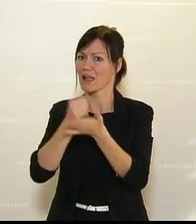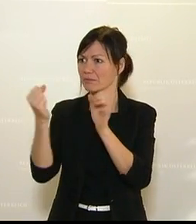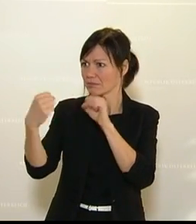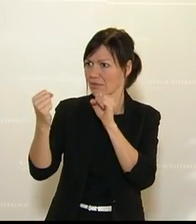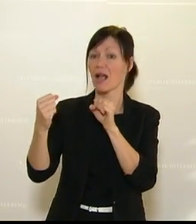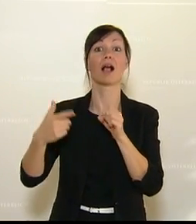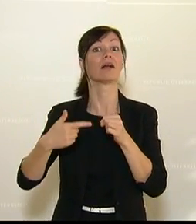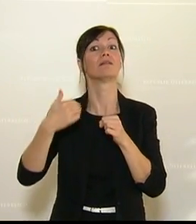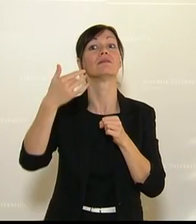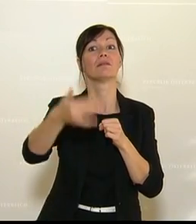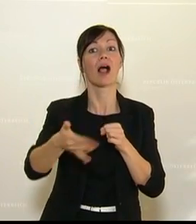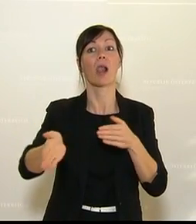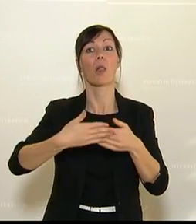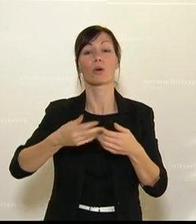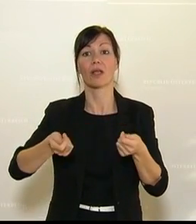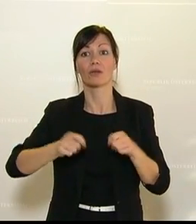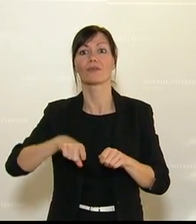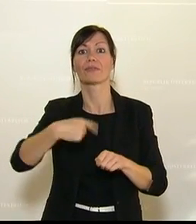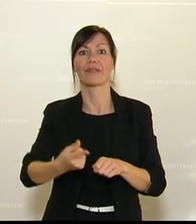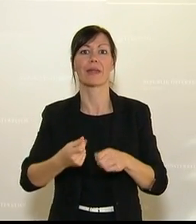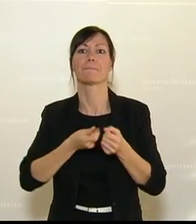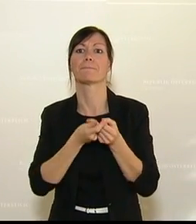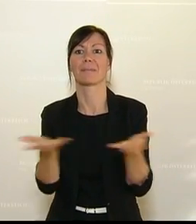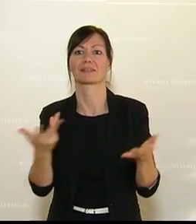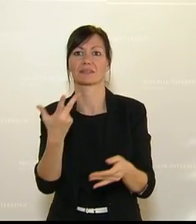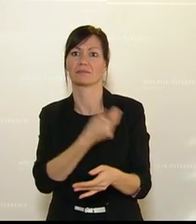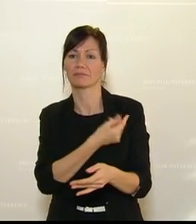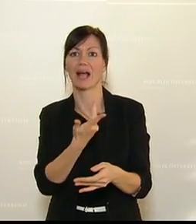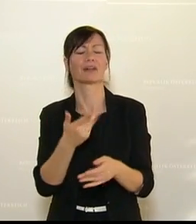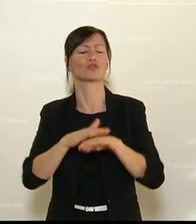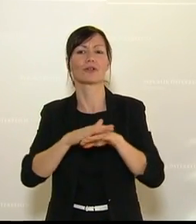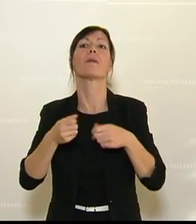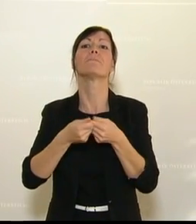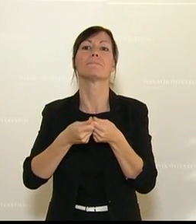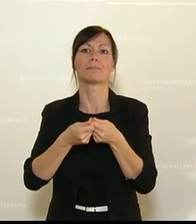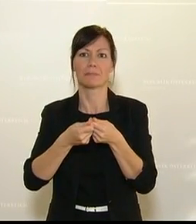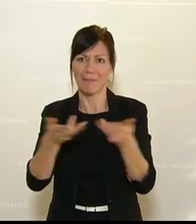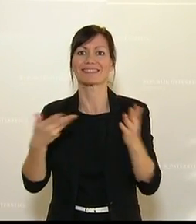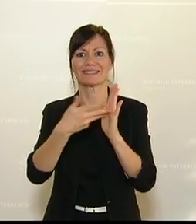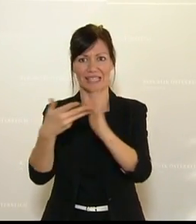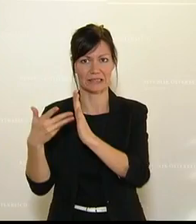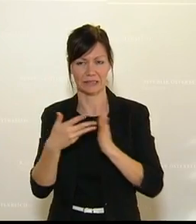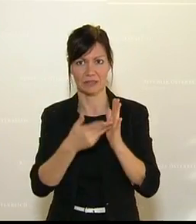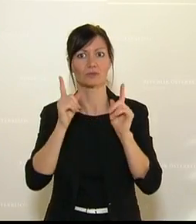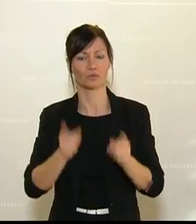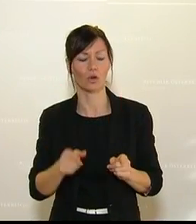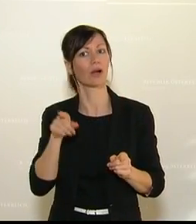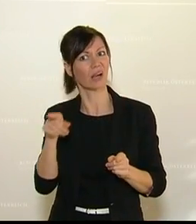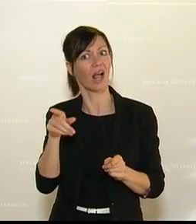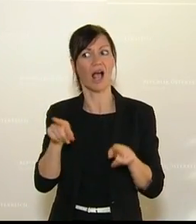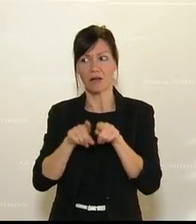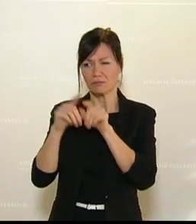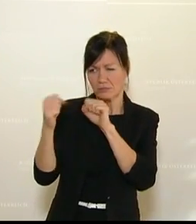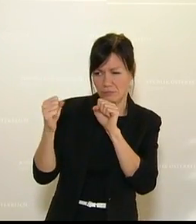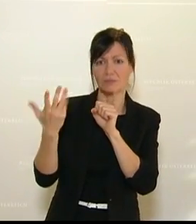stattfinden sollen. Wir können stolz sein auf unsere Soldatinnen und Soldaten, die im Einsatz in der Slowakei im Rahmen